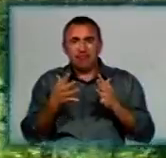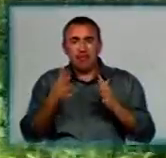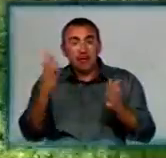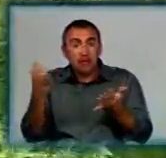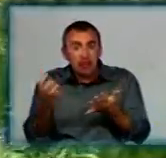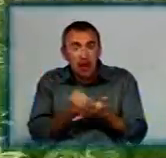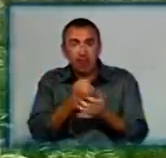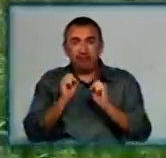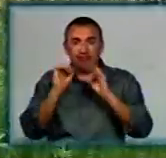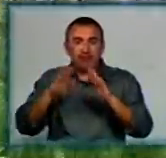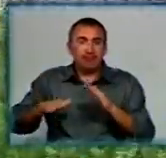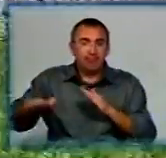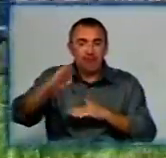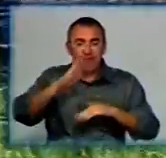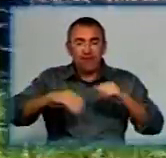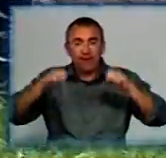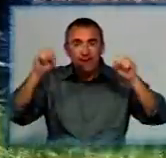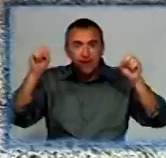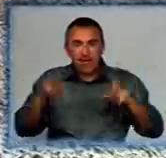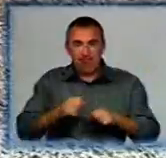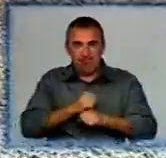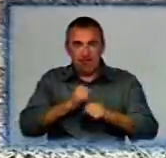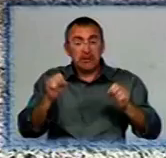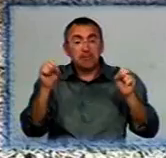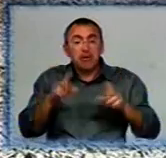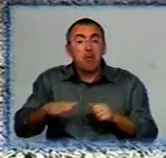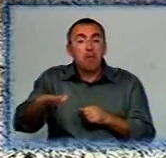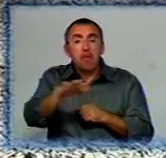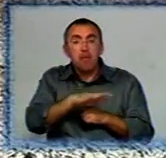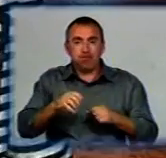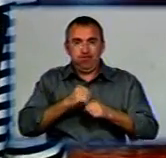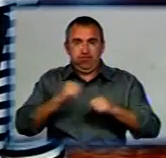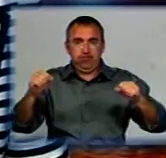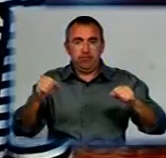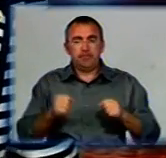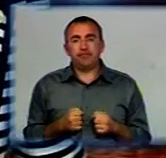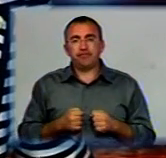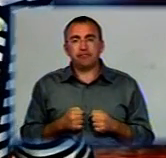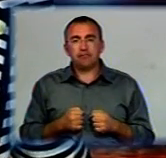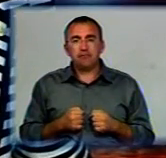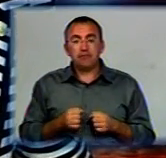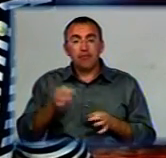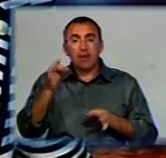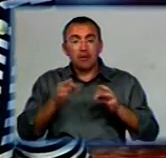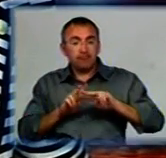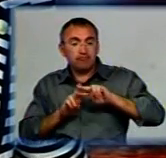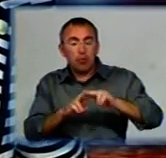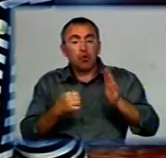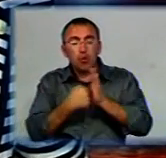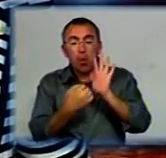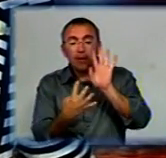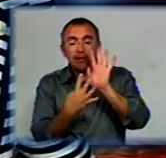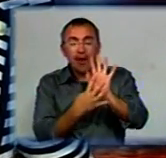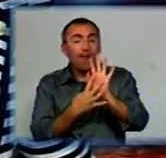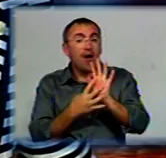вивезли та знешкодили фахівці піротехнічної служби на спеціальному полігоні. Засуджений до 9 років